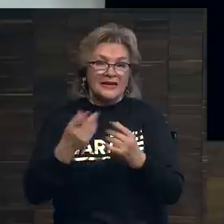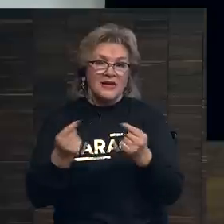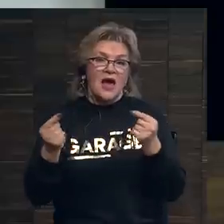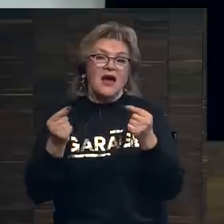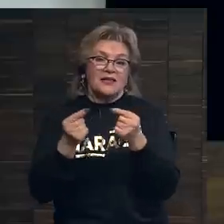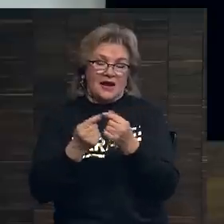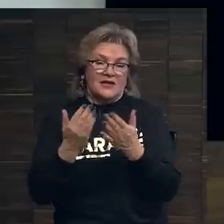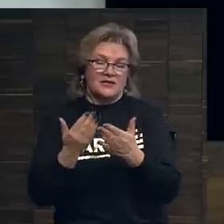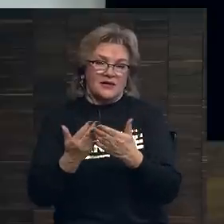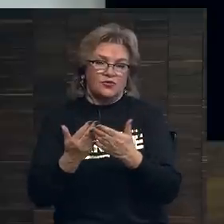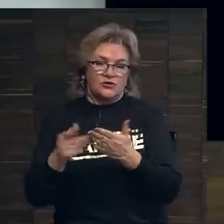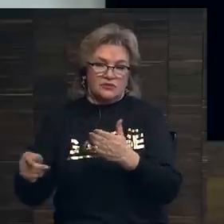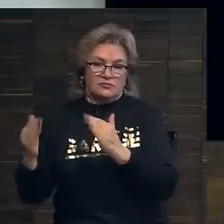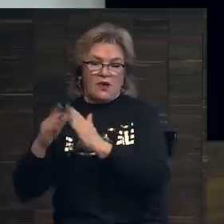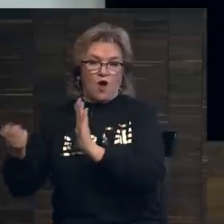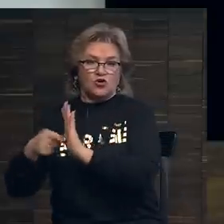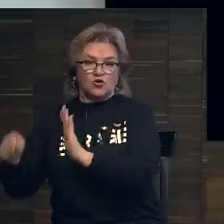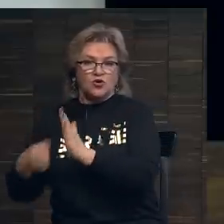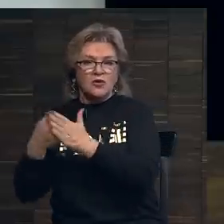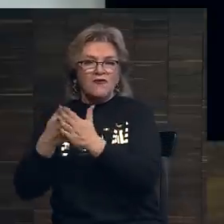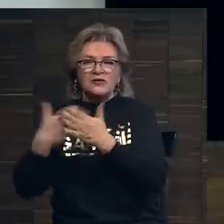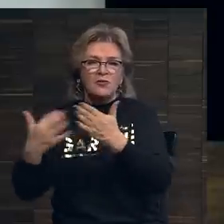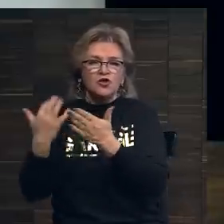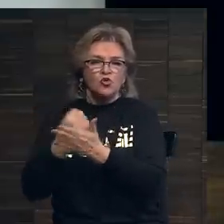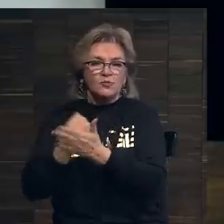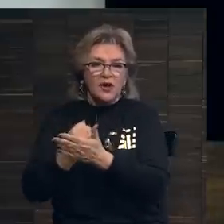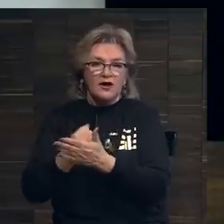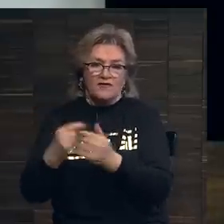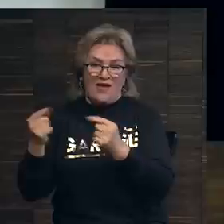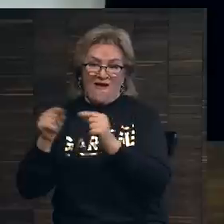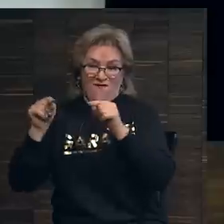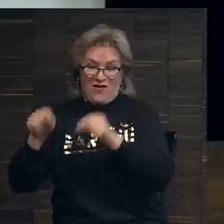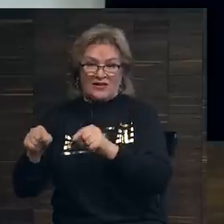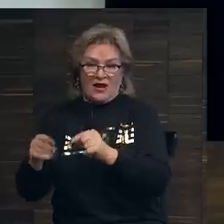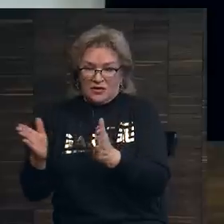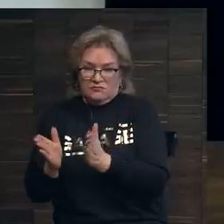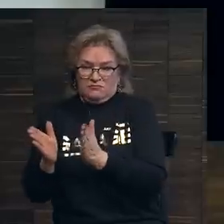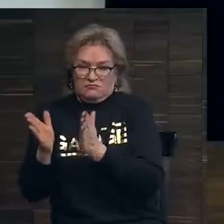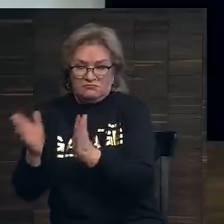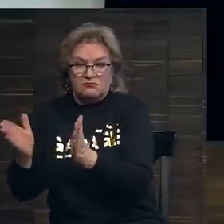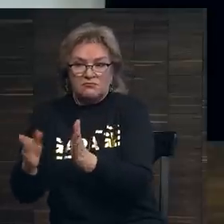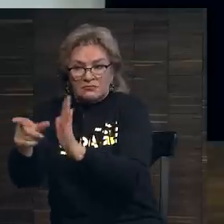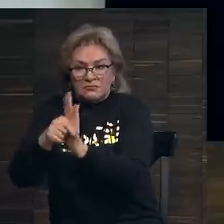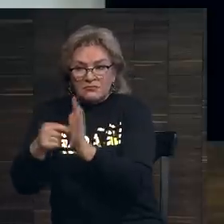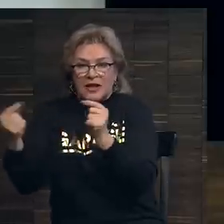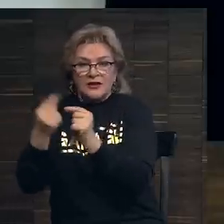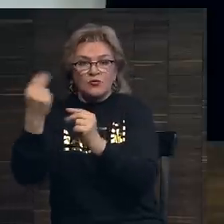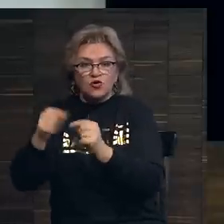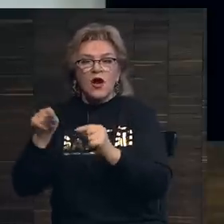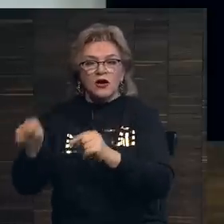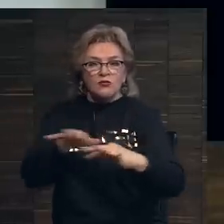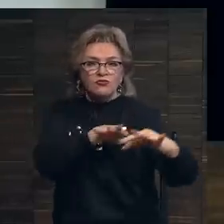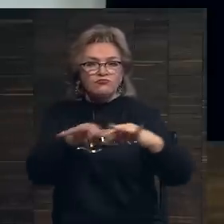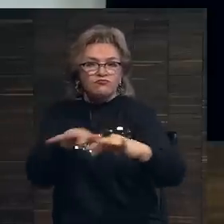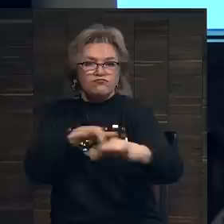конкретный аукционный дом добивается больших успехов в конкретном сегменте или с конкретным художником, то к нему будут